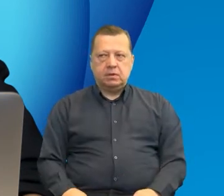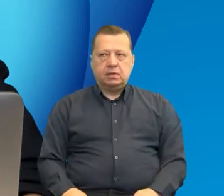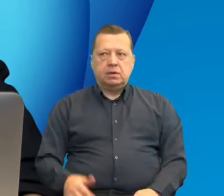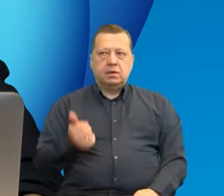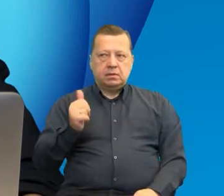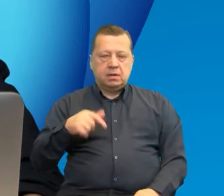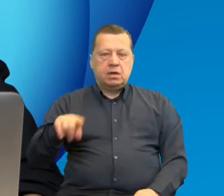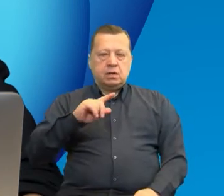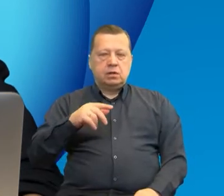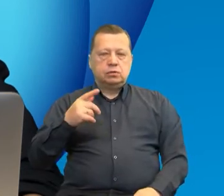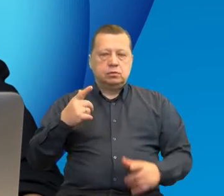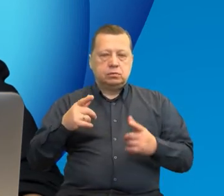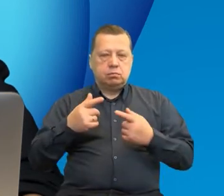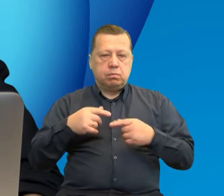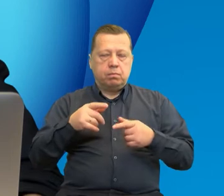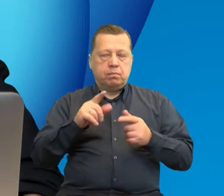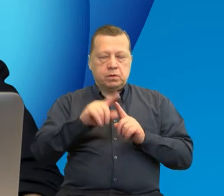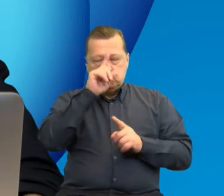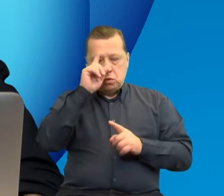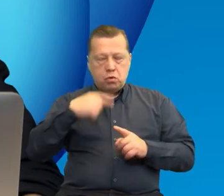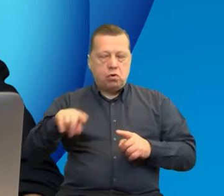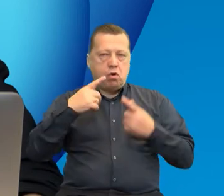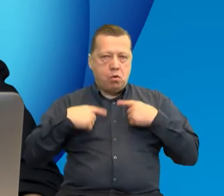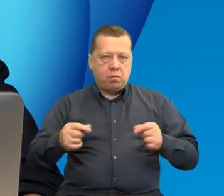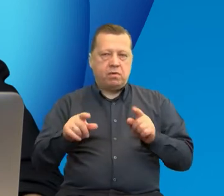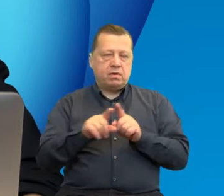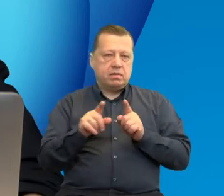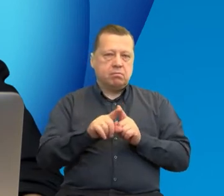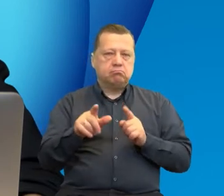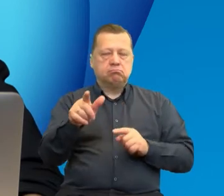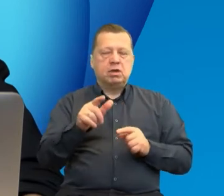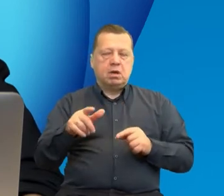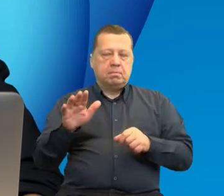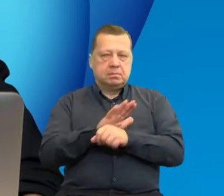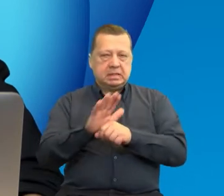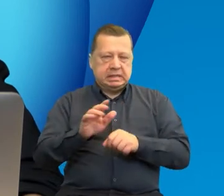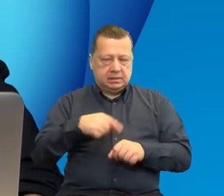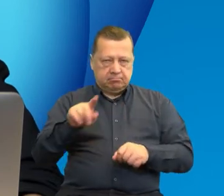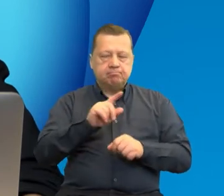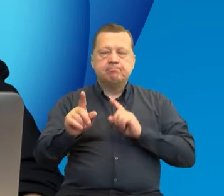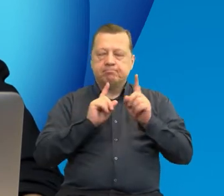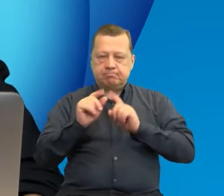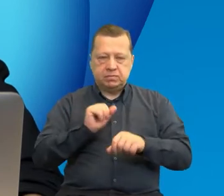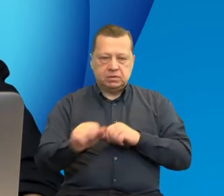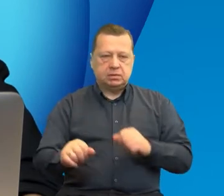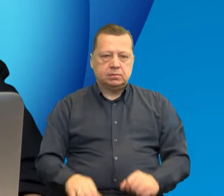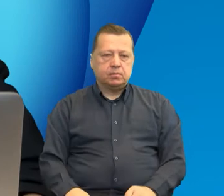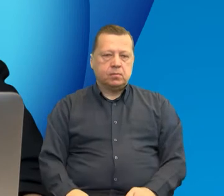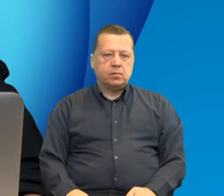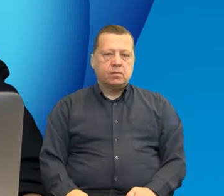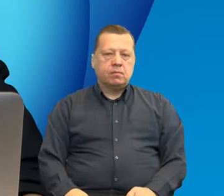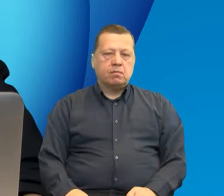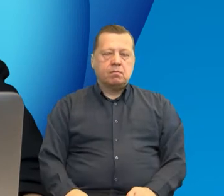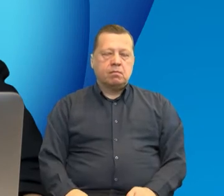obywatelskiego, podmiotów społecznych i gospodarczych. Wspólnie wypracowane pomysły